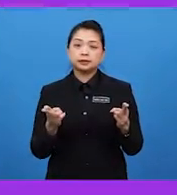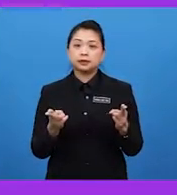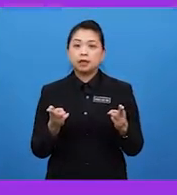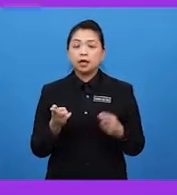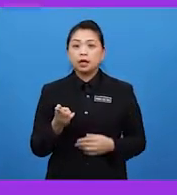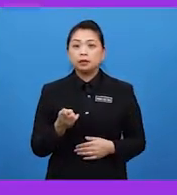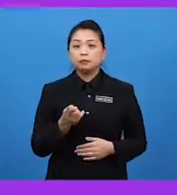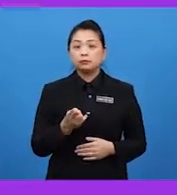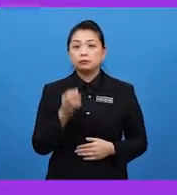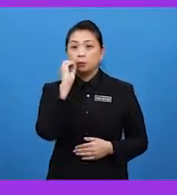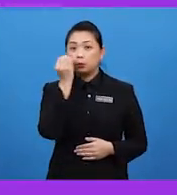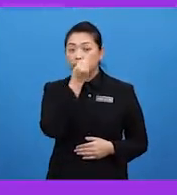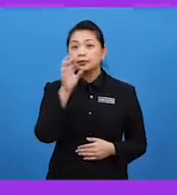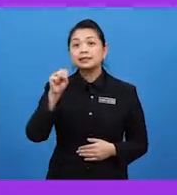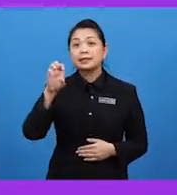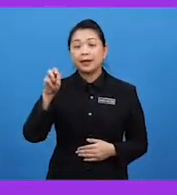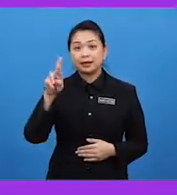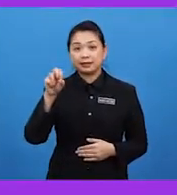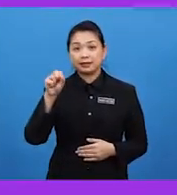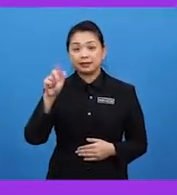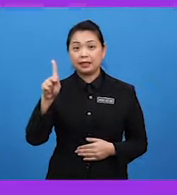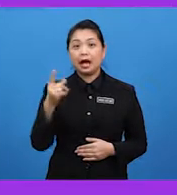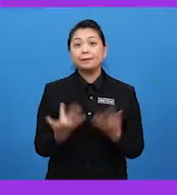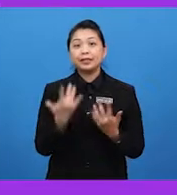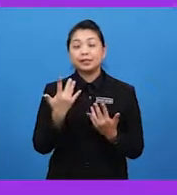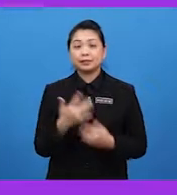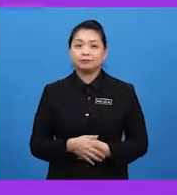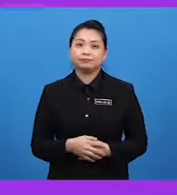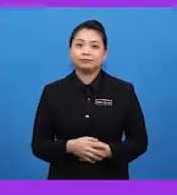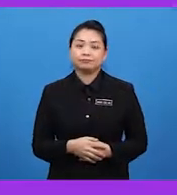bunga pada pokok bunga semarak api.